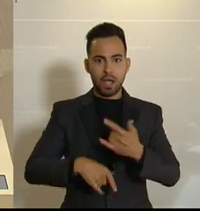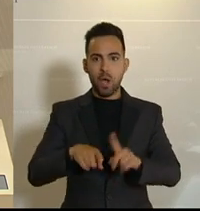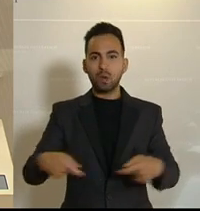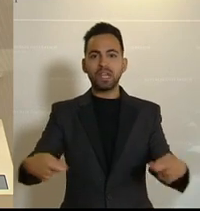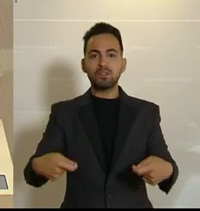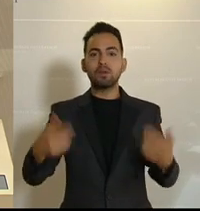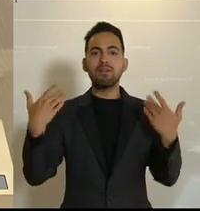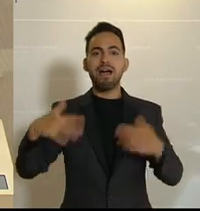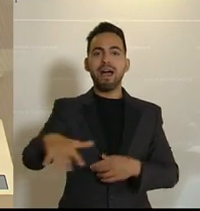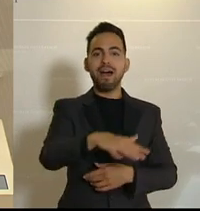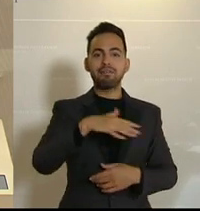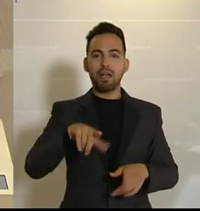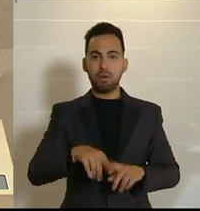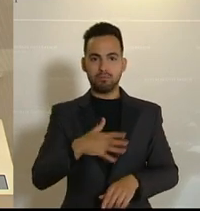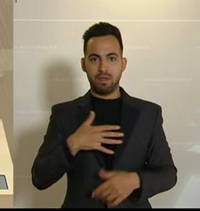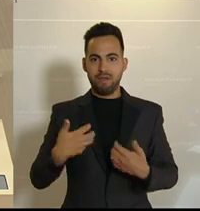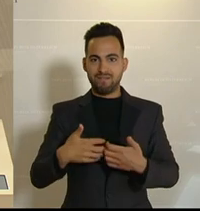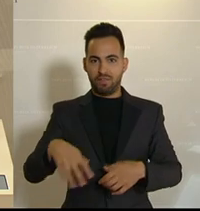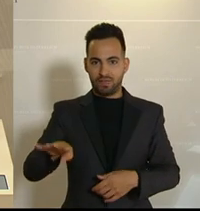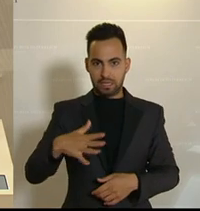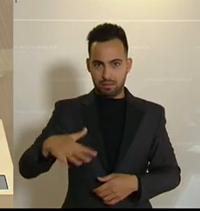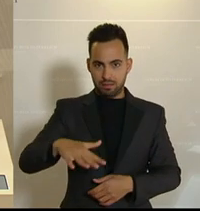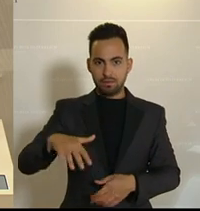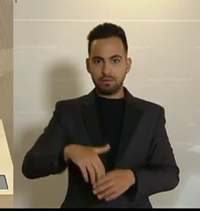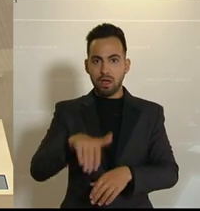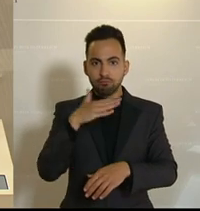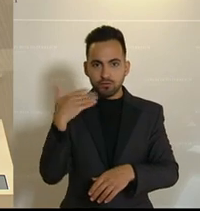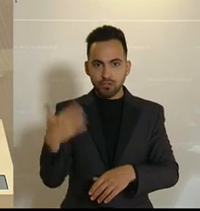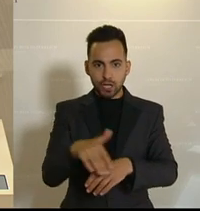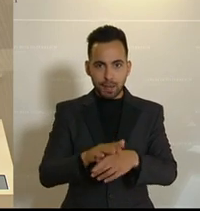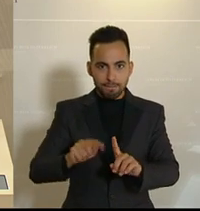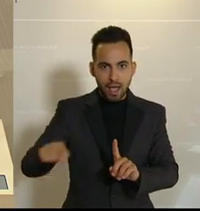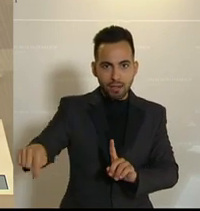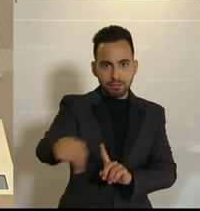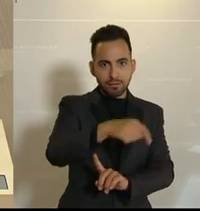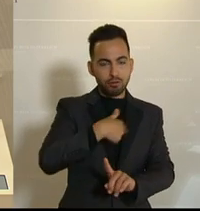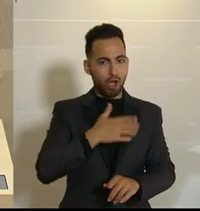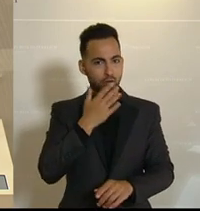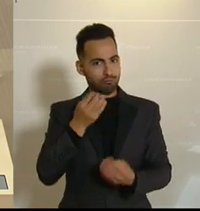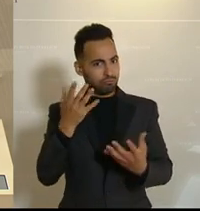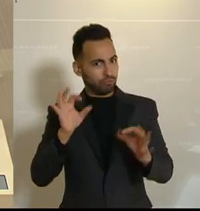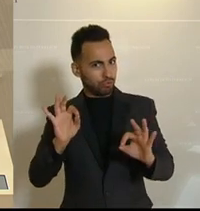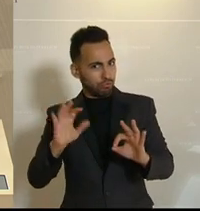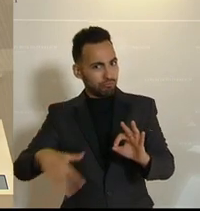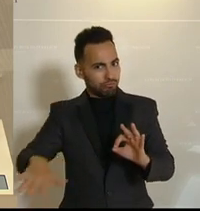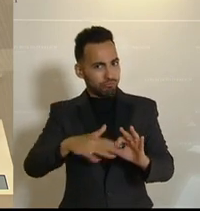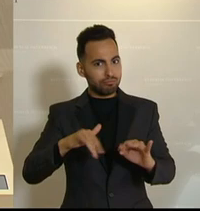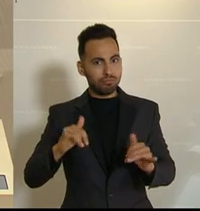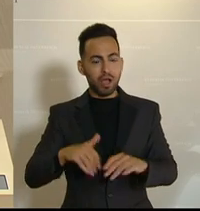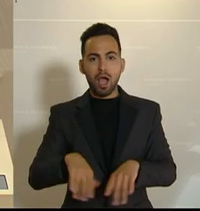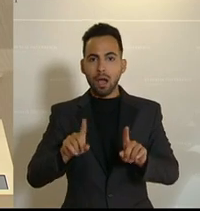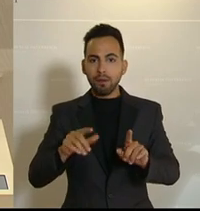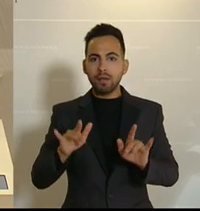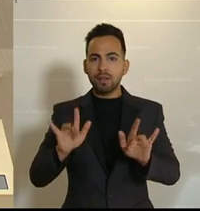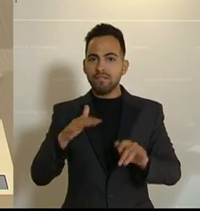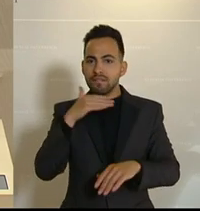den ländlichen Raum. Und gerade bei mir im Waldviertel haben wir viele tolle Gemeinden, wo wir ein super Netz haben, aber es gibt noch viel zu